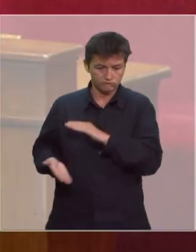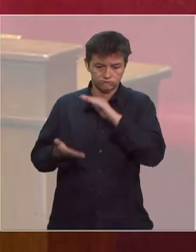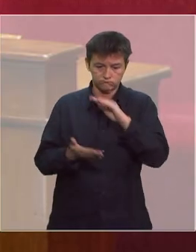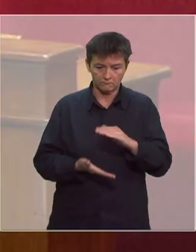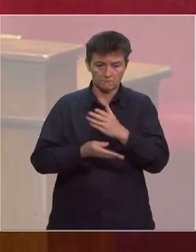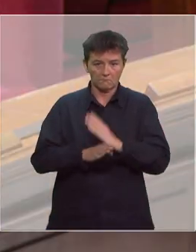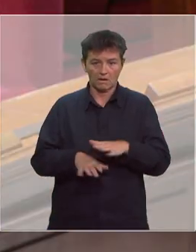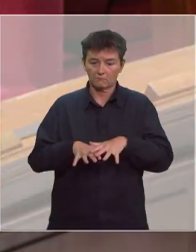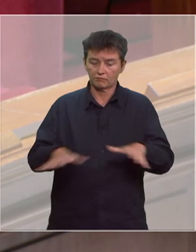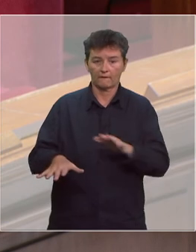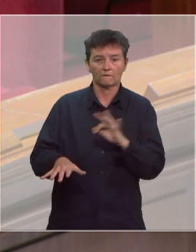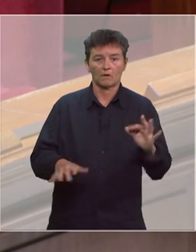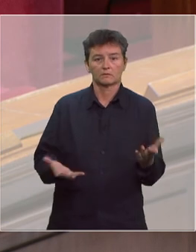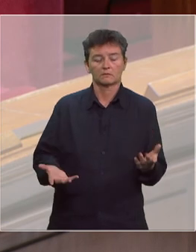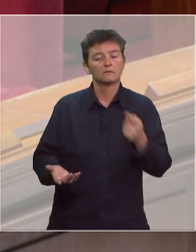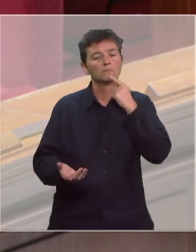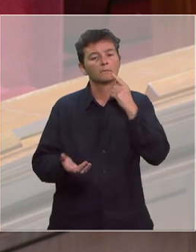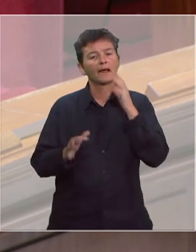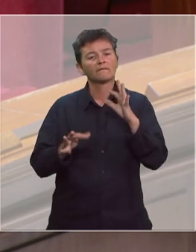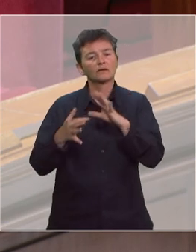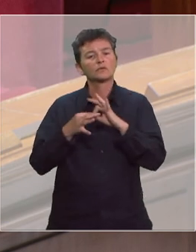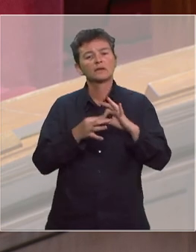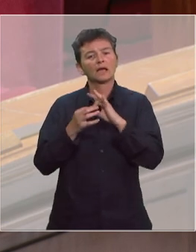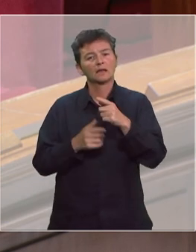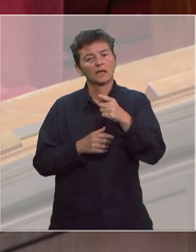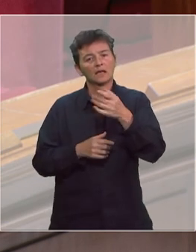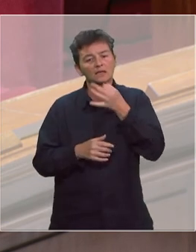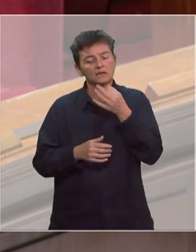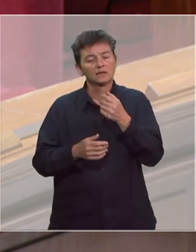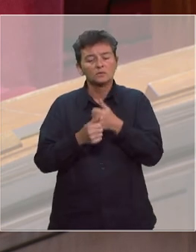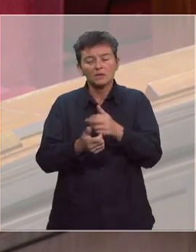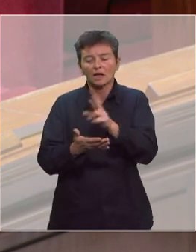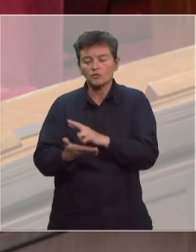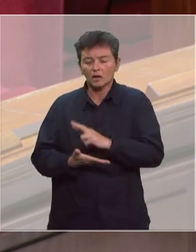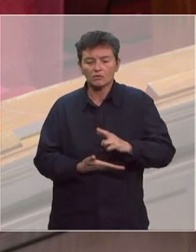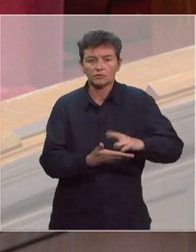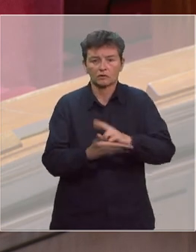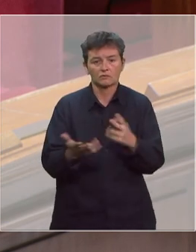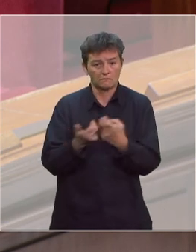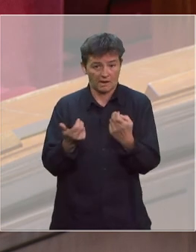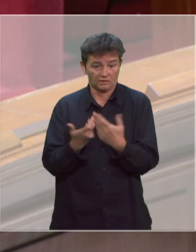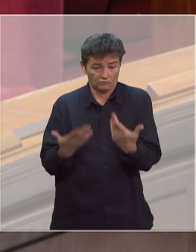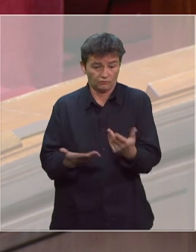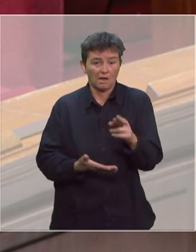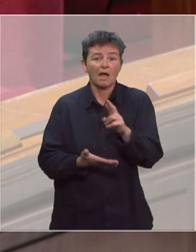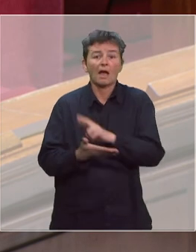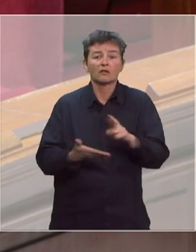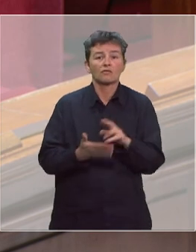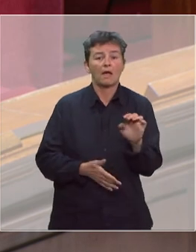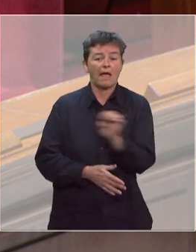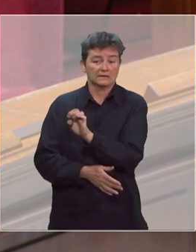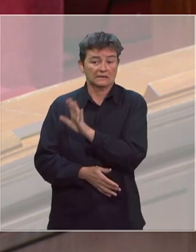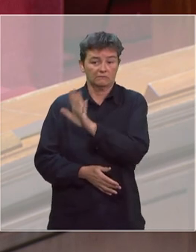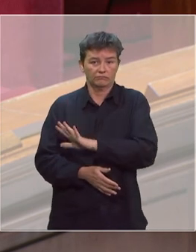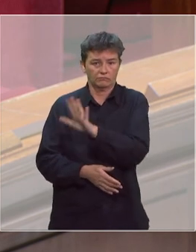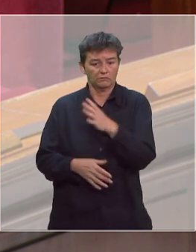sur l'ensemble du territoire national. Vous parlez de solidarité à l'égard des régions. Vous dire que vous citez l'exemple de la région Grand Est que j'ai